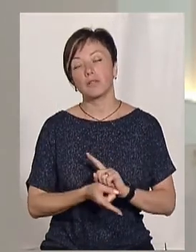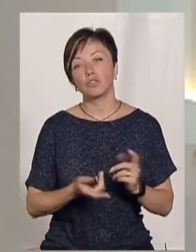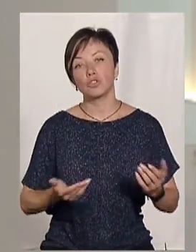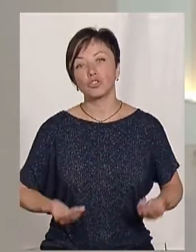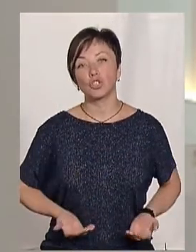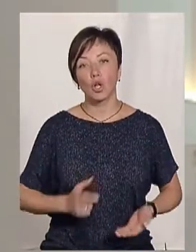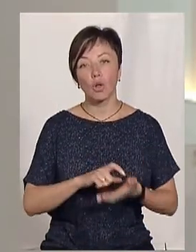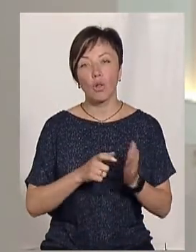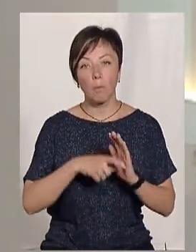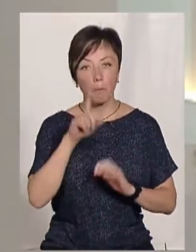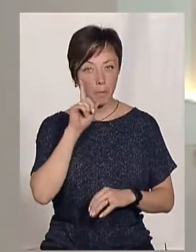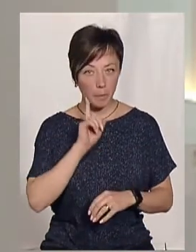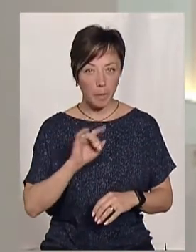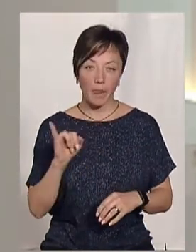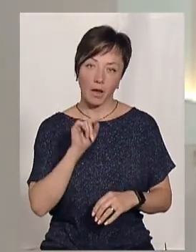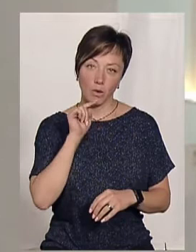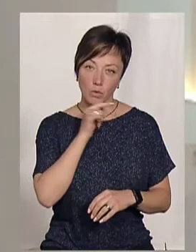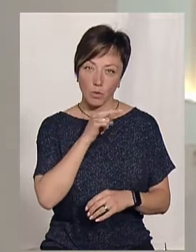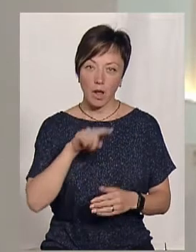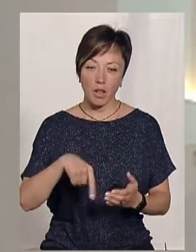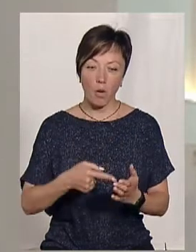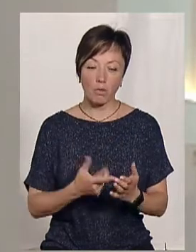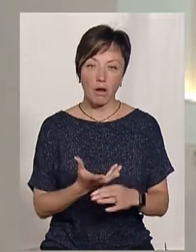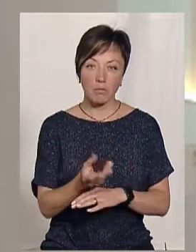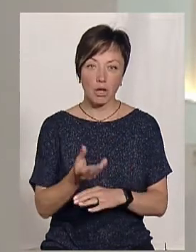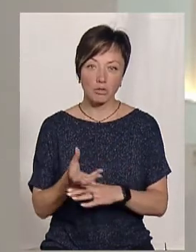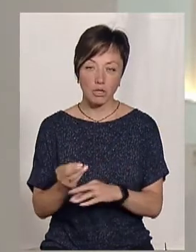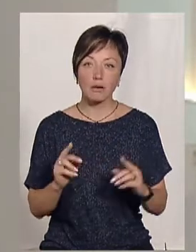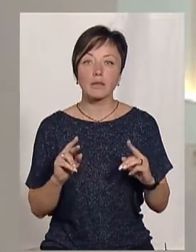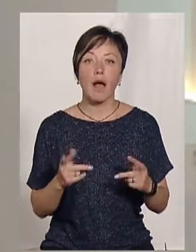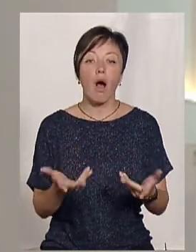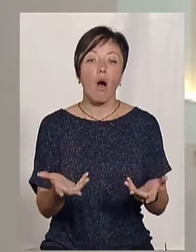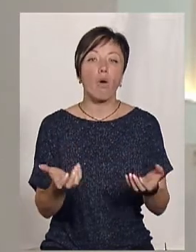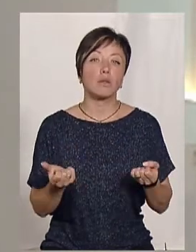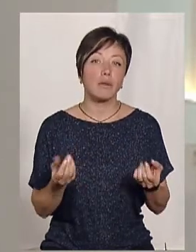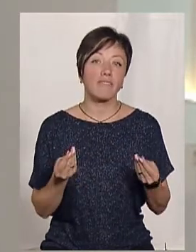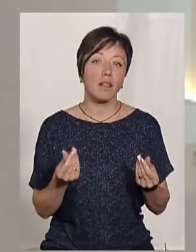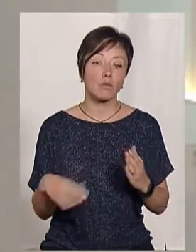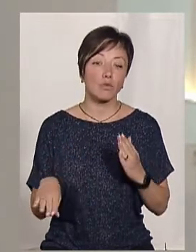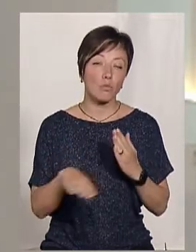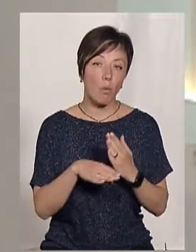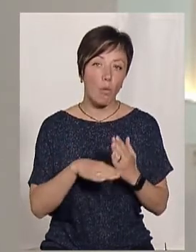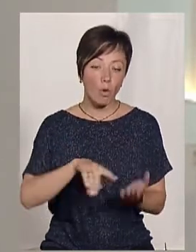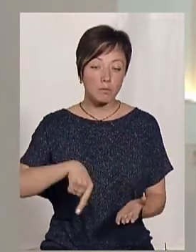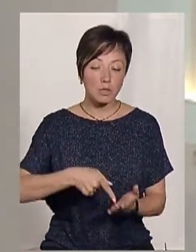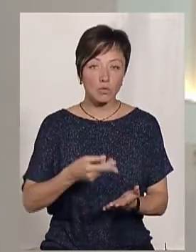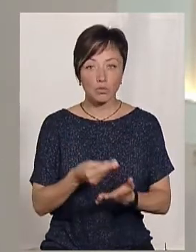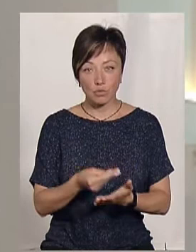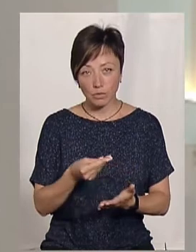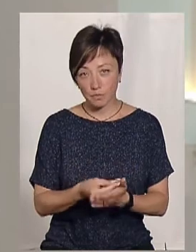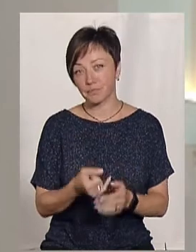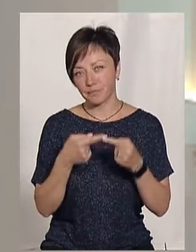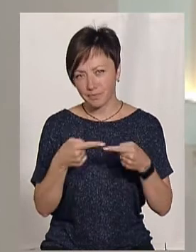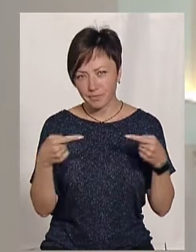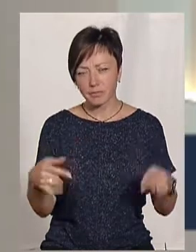та економити на комунальних платежах? Як отримати фінансову допомогу з міського бюджету і інших джерел